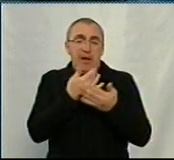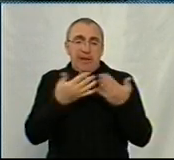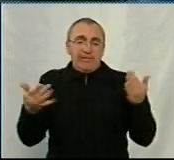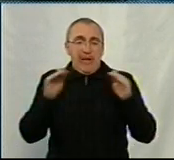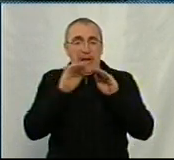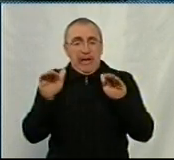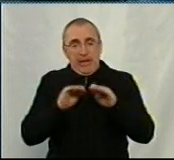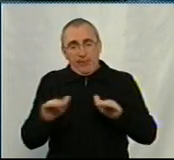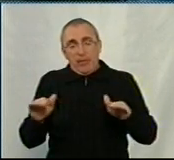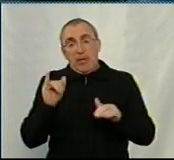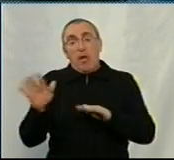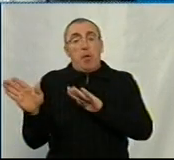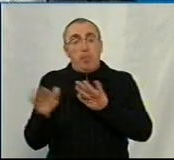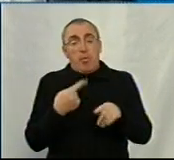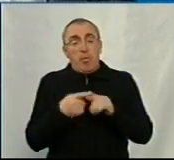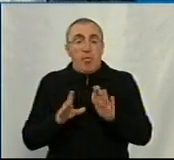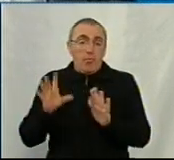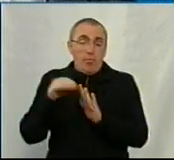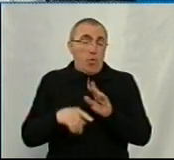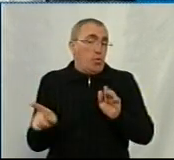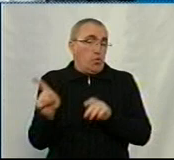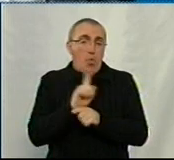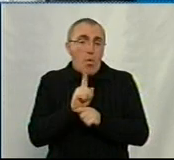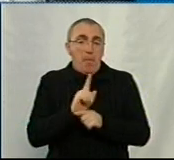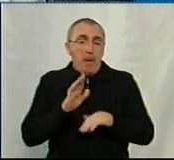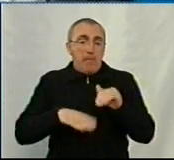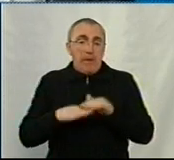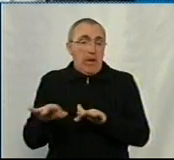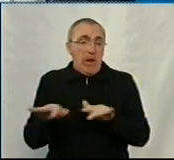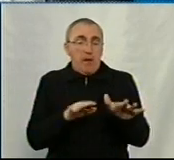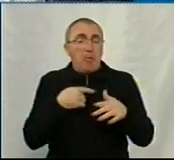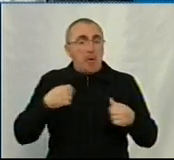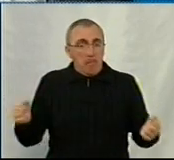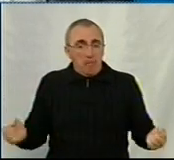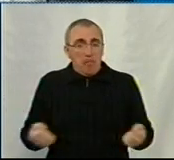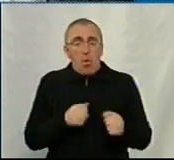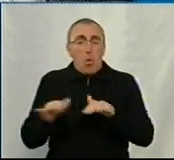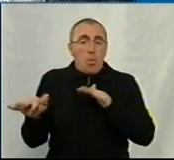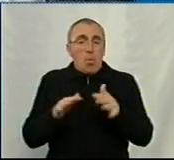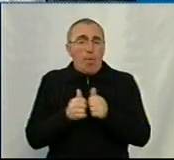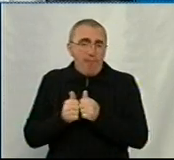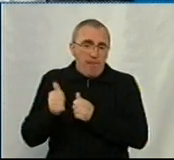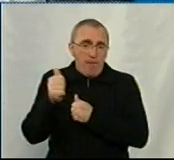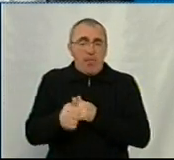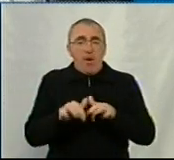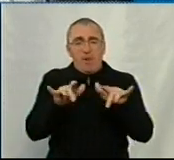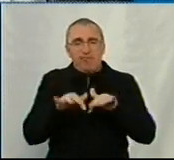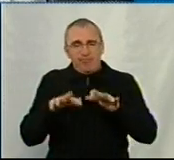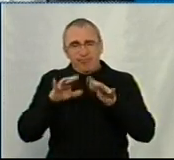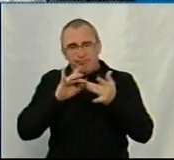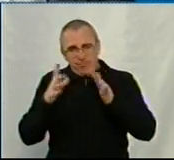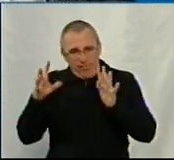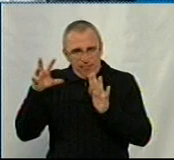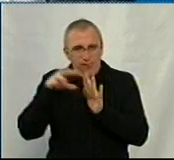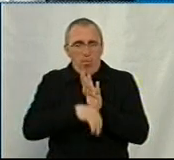рівнів. Ну і потім це увійде в нормальну практику. Тому я абсолютно підтримую рух вперед і діджиталізацію України,